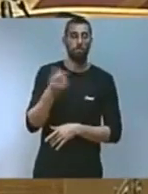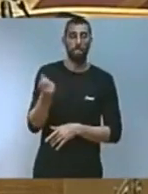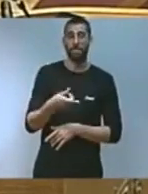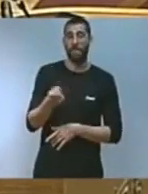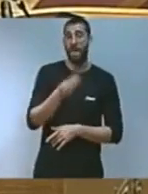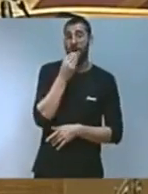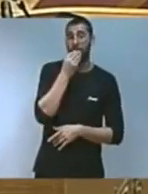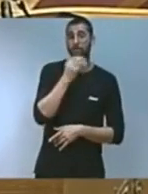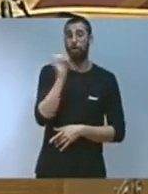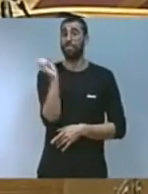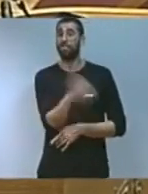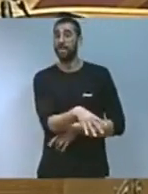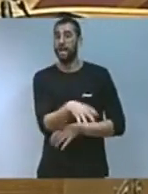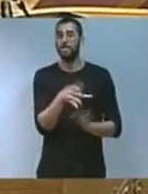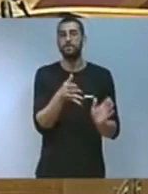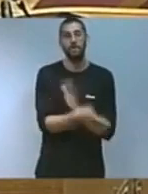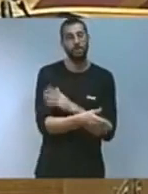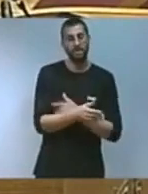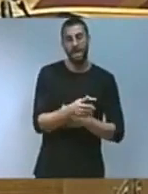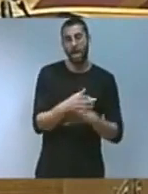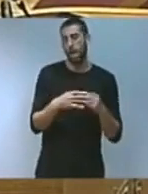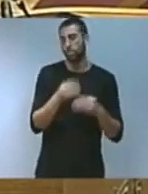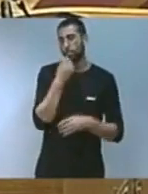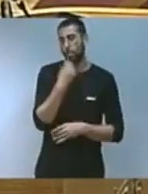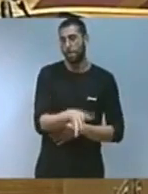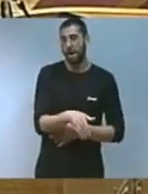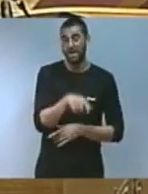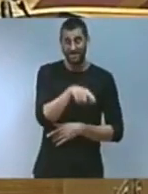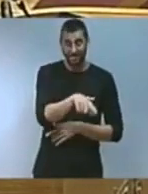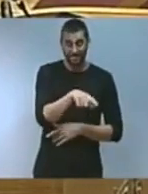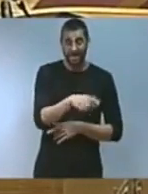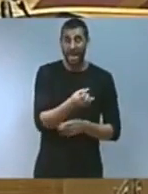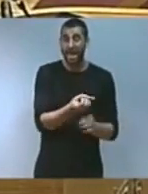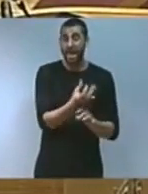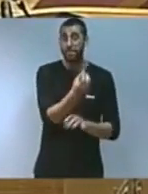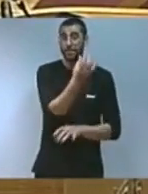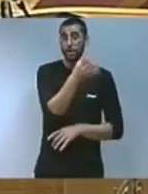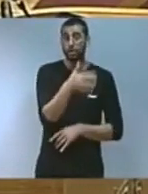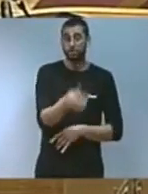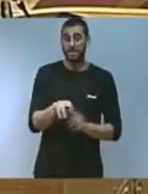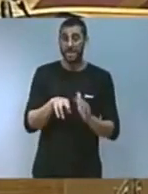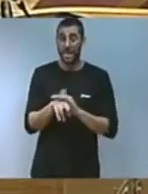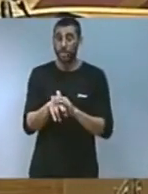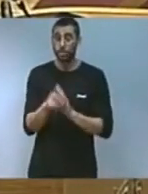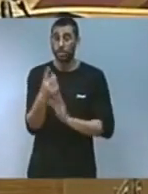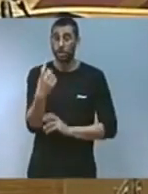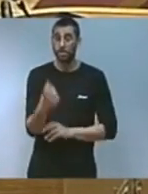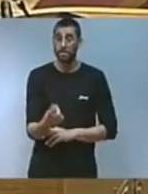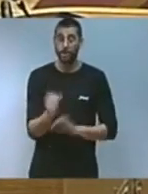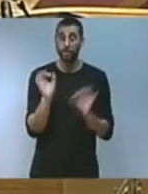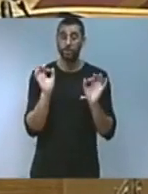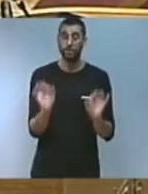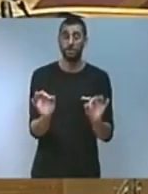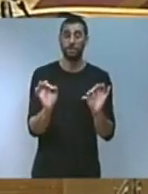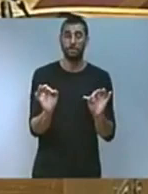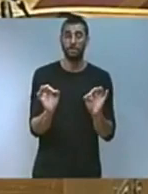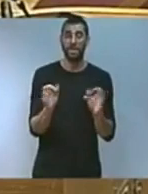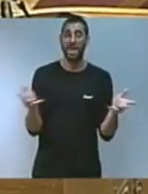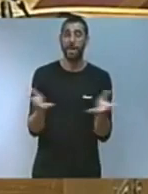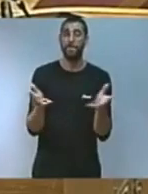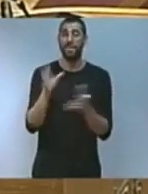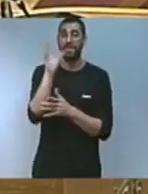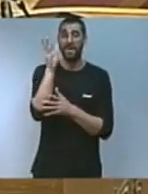'alimentació és un element d'emissions i de consum de recursos necessaris per fer front a l'emergència climàtica